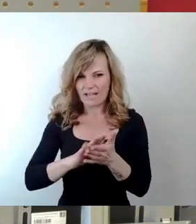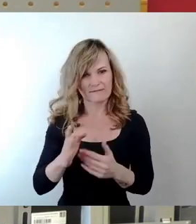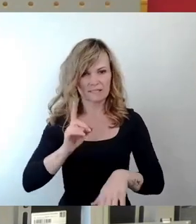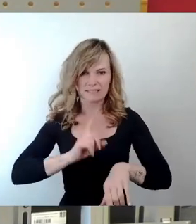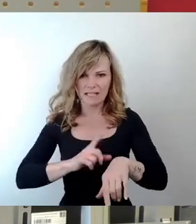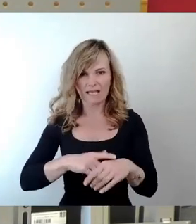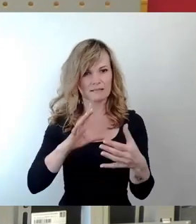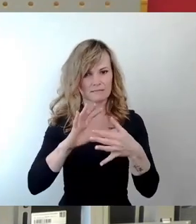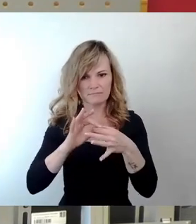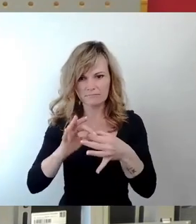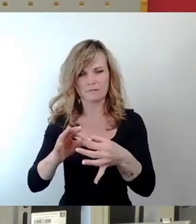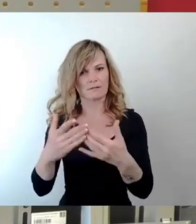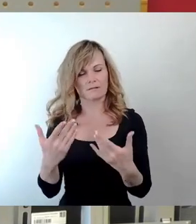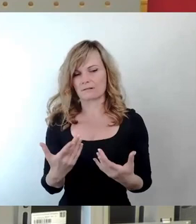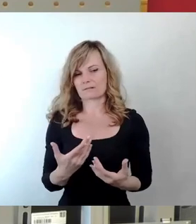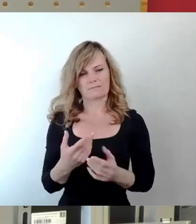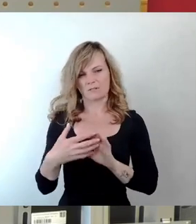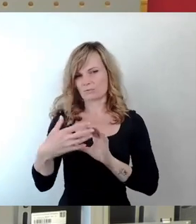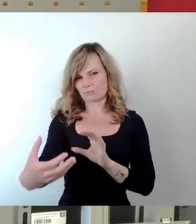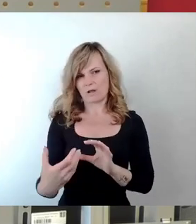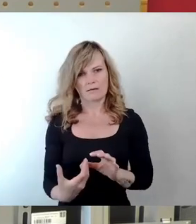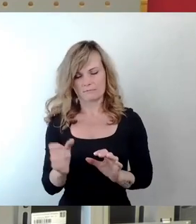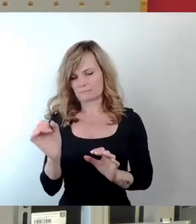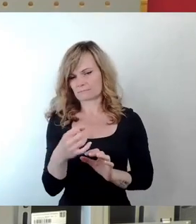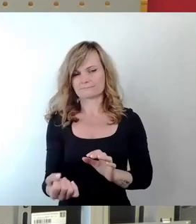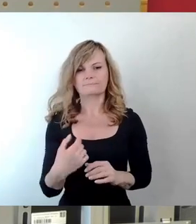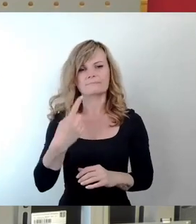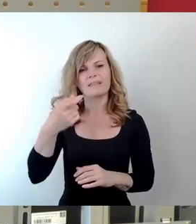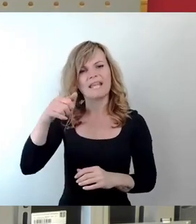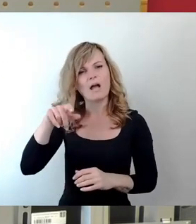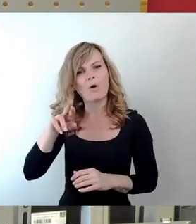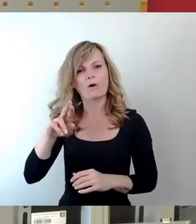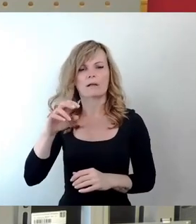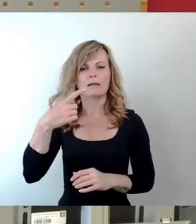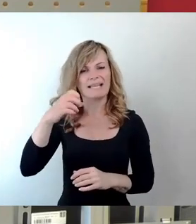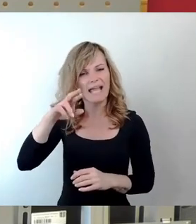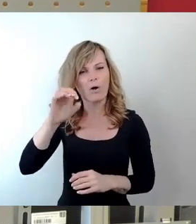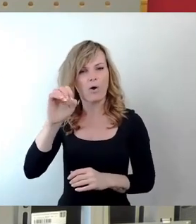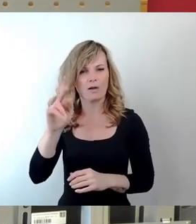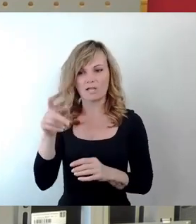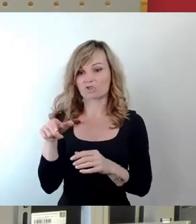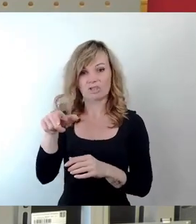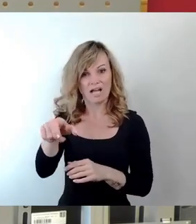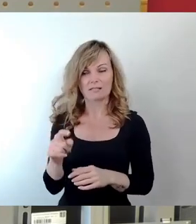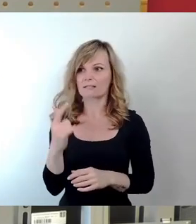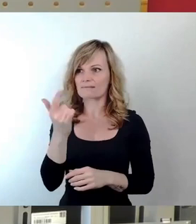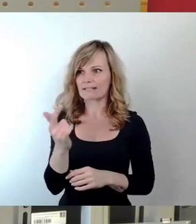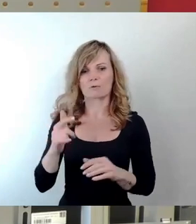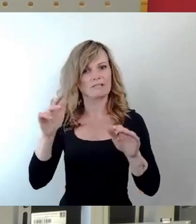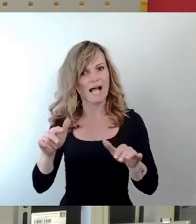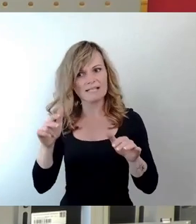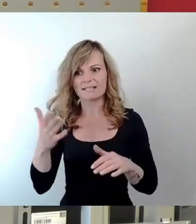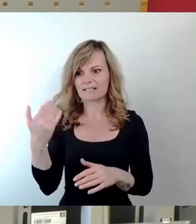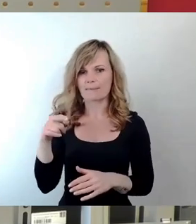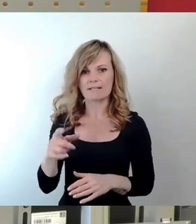nicht überzeugen können. Und so etwas wie die Geroxstraße, das haben die meisten hier im Raum wahrscheinlich schon vergessen. 2018 wurde da hier mal im